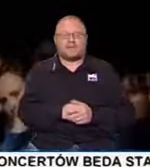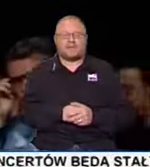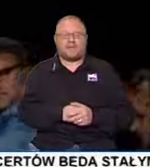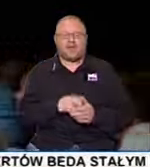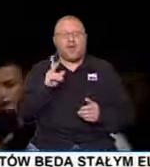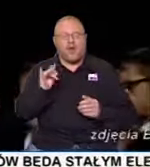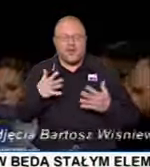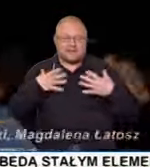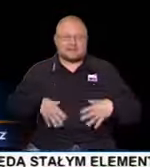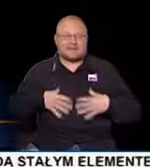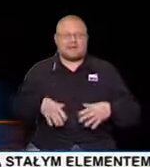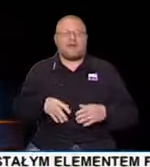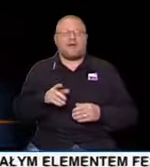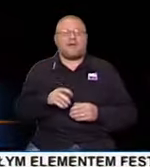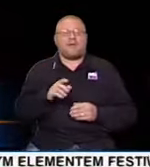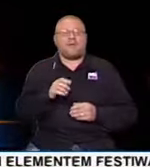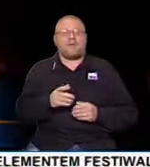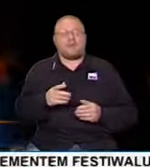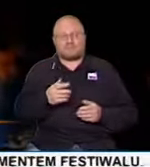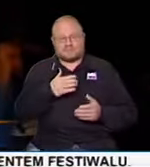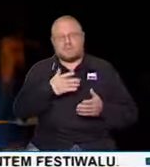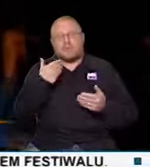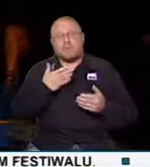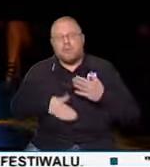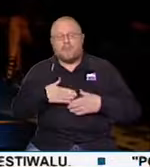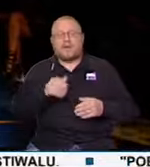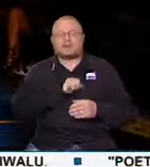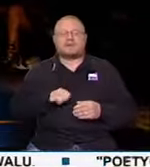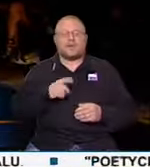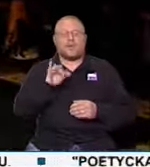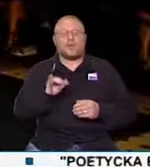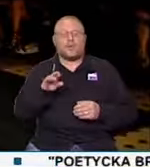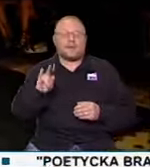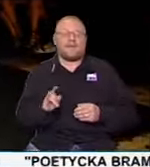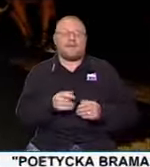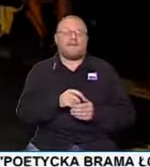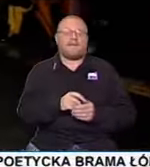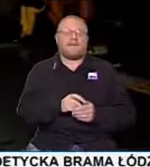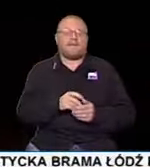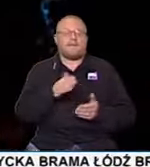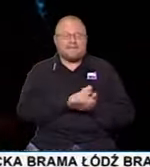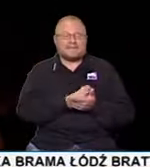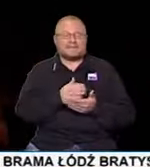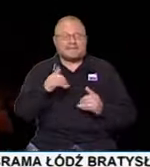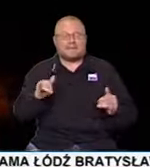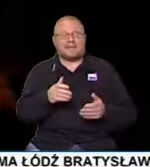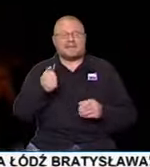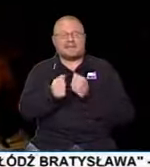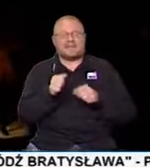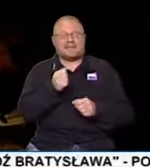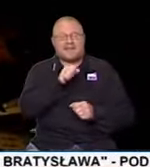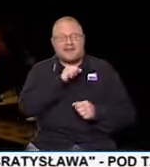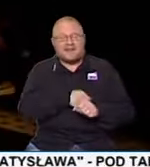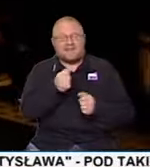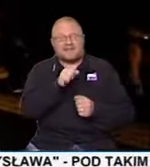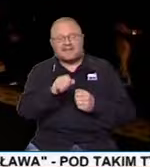Kolekcja Dagny Krzystanek uwiadła jury maksy sukienkami, harmonijnością i akcesoriami, m.in. drewnianymi butami. Wygrana